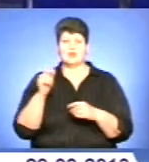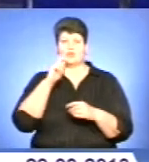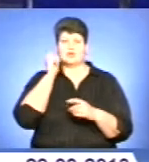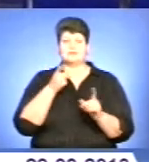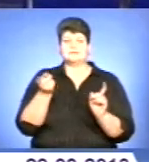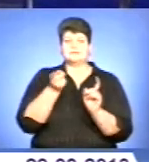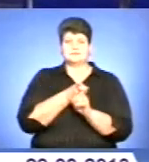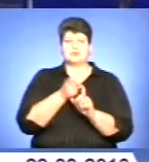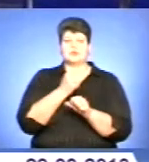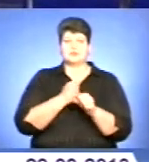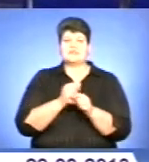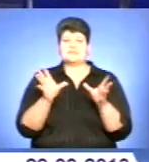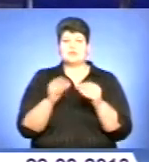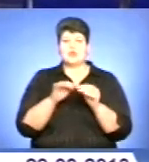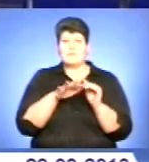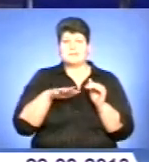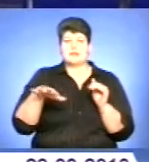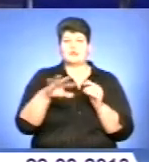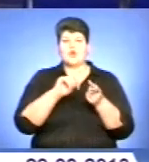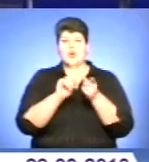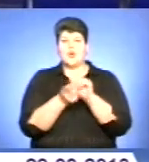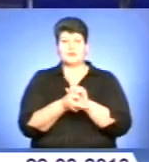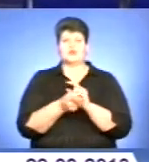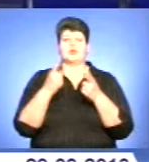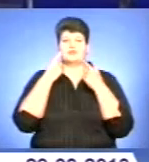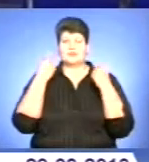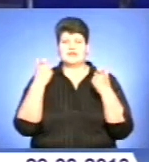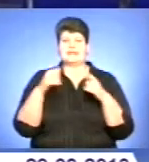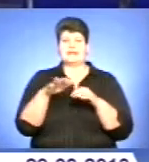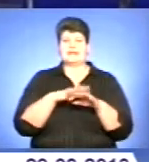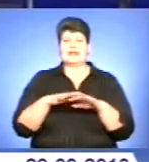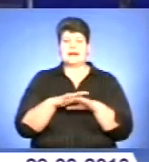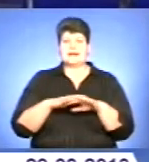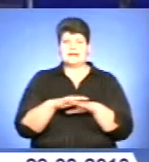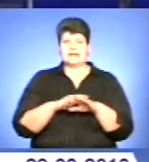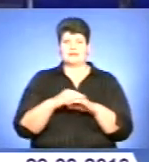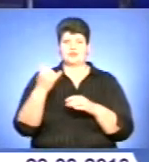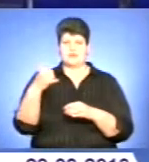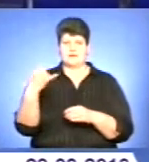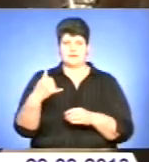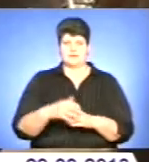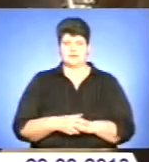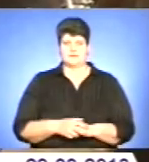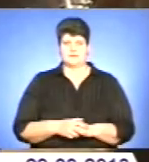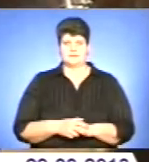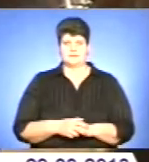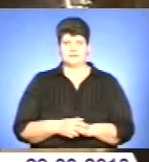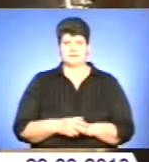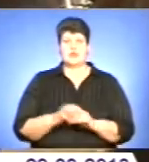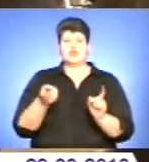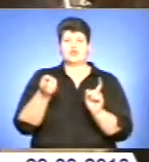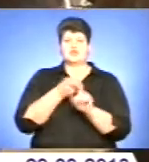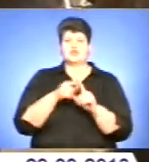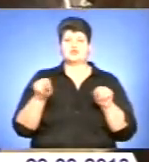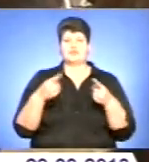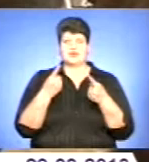створення спільної платформи з обміною інформацією на ринках нафтопродуктів. Детальніше у сюжеті. Долучитися до